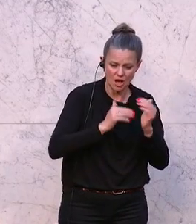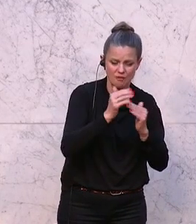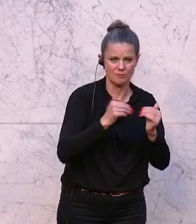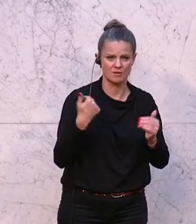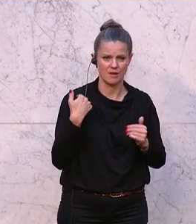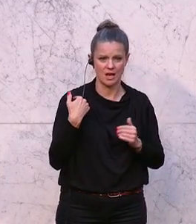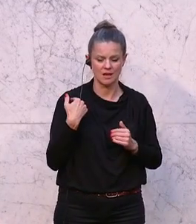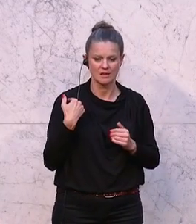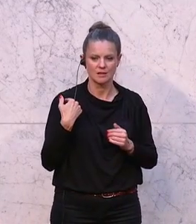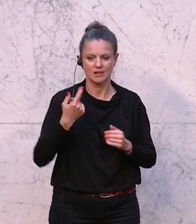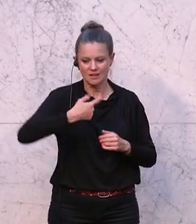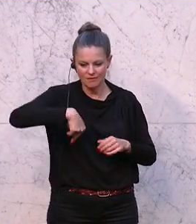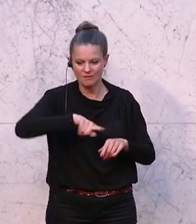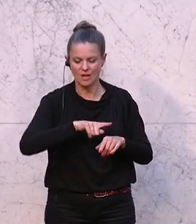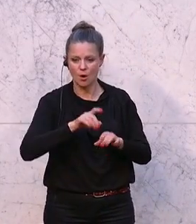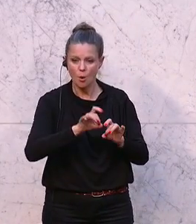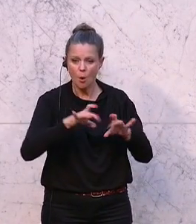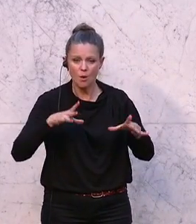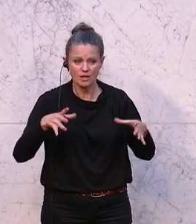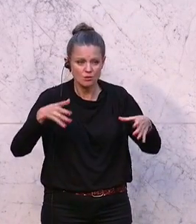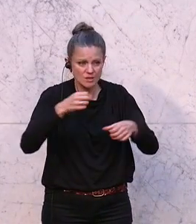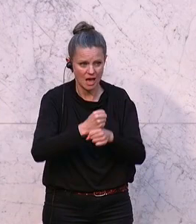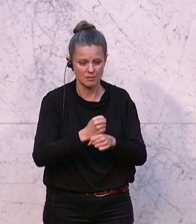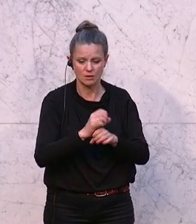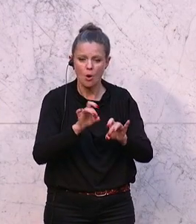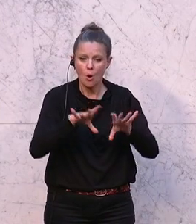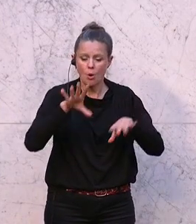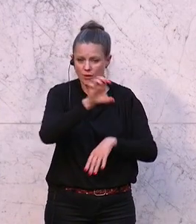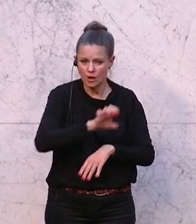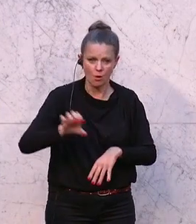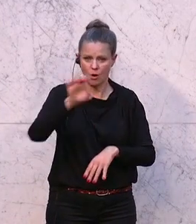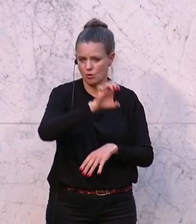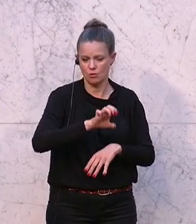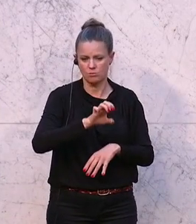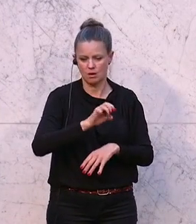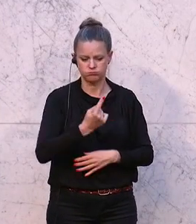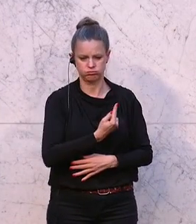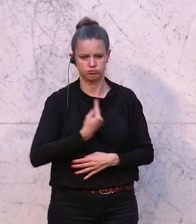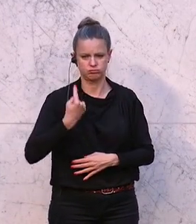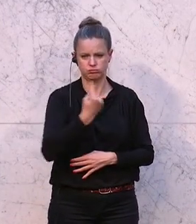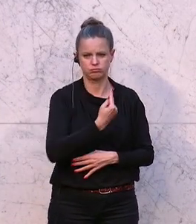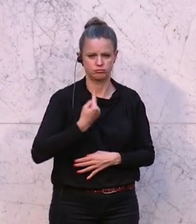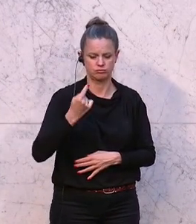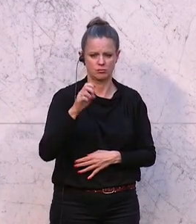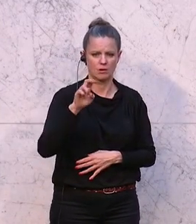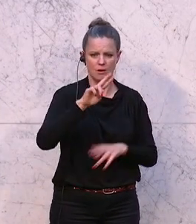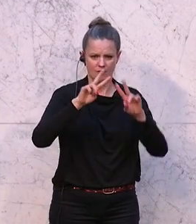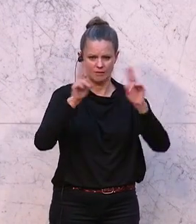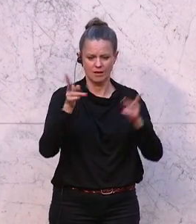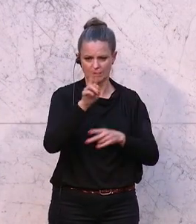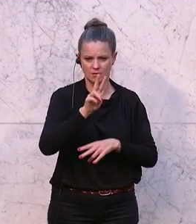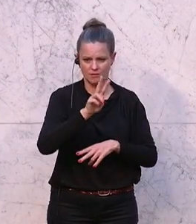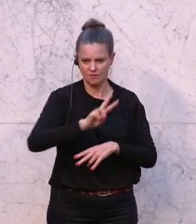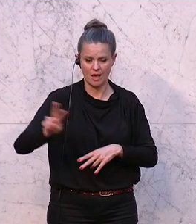sondern dass wir ohne diesen Zusammenhalt, ohne dieses Europa vollkommen isoliert wären in der Welt, unseren Wohlstand